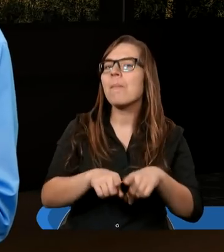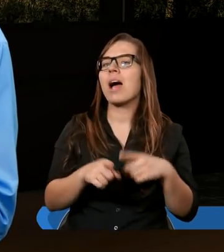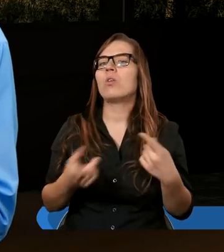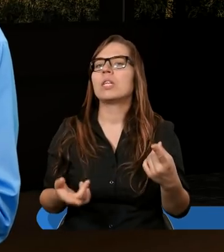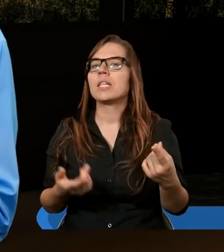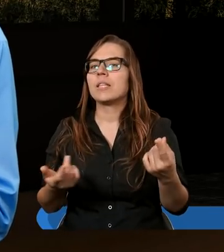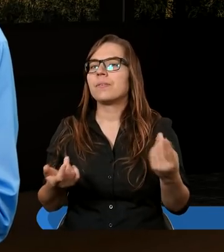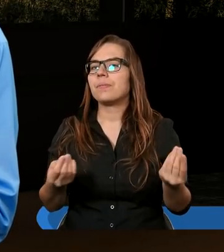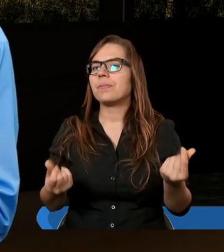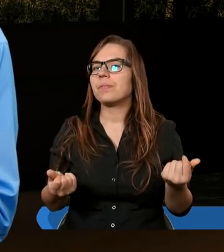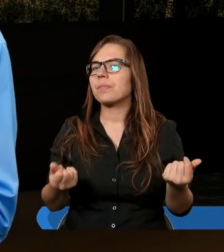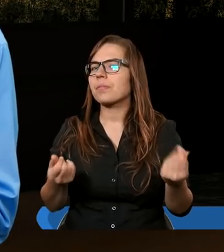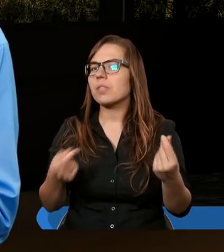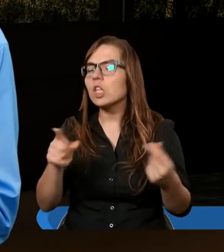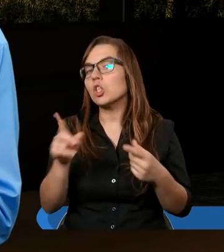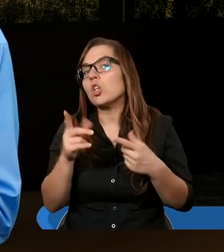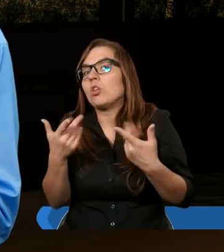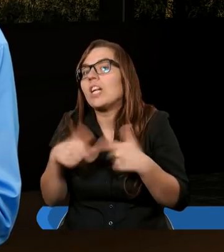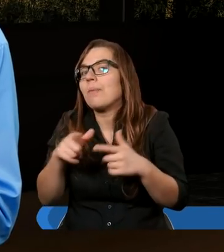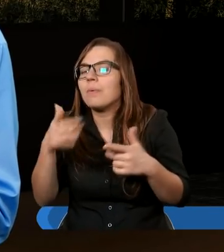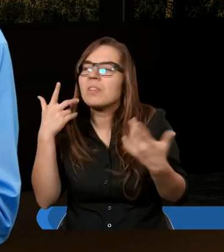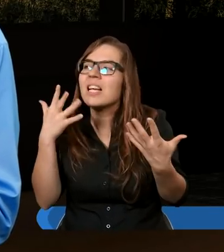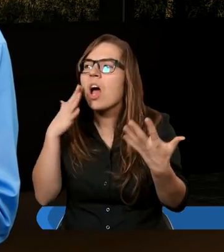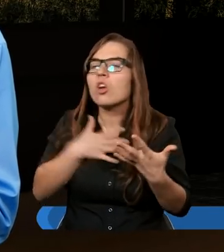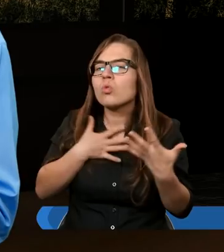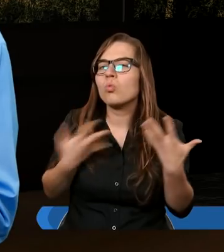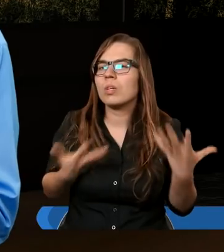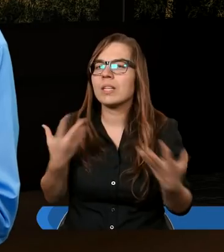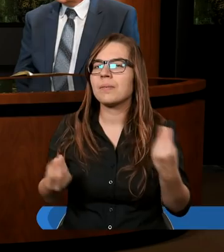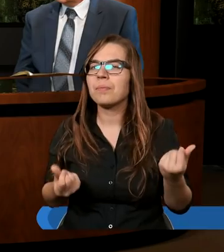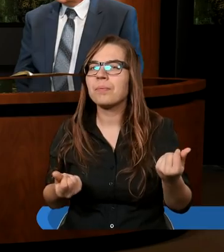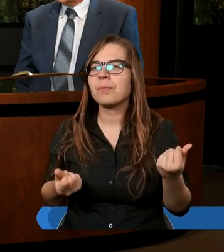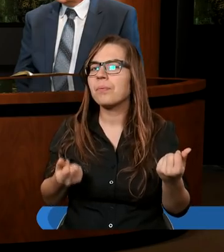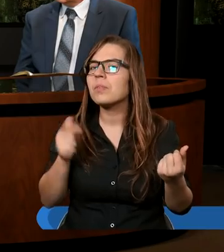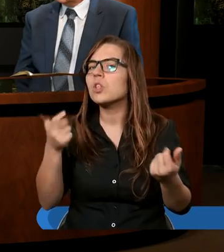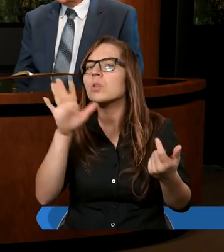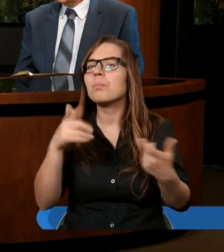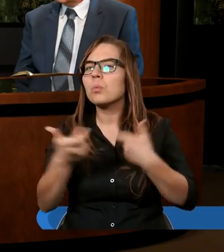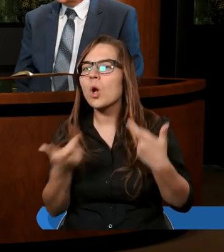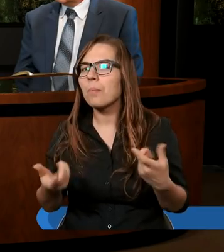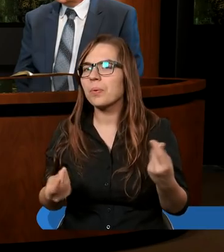się wypełni. Zgromadzili się razem i czekali, co zrobi Bóg.